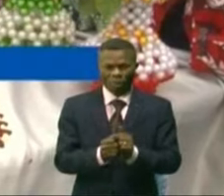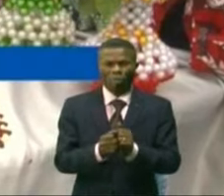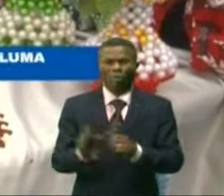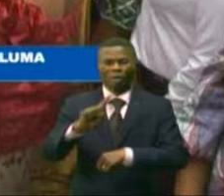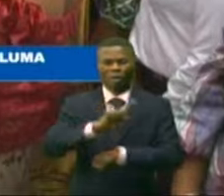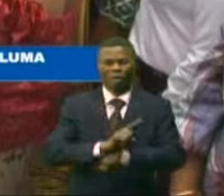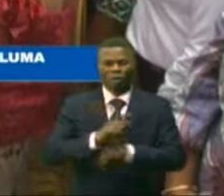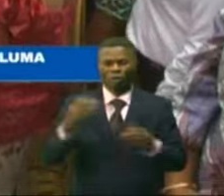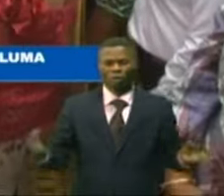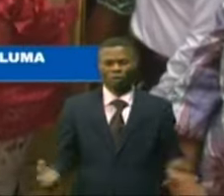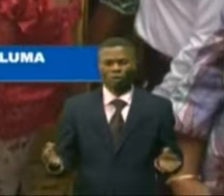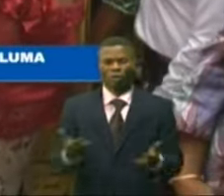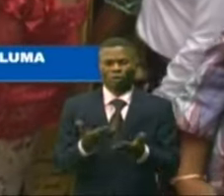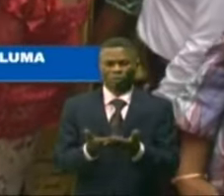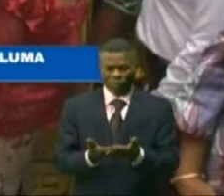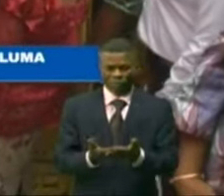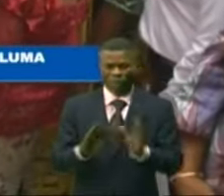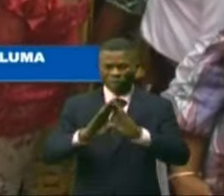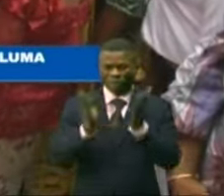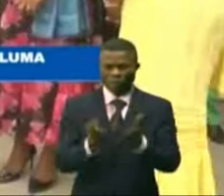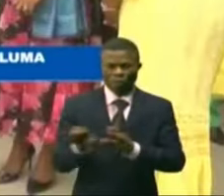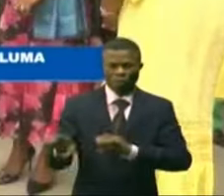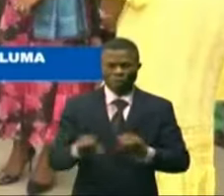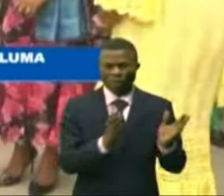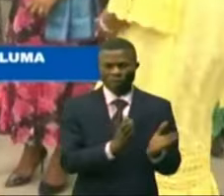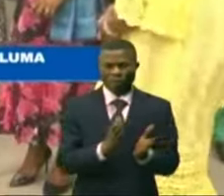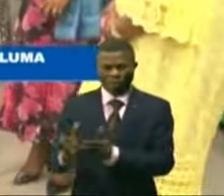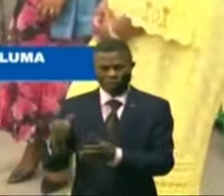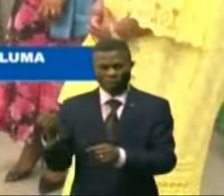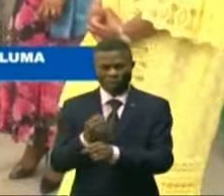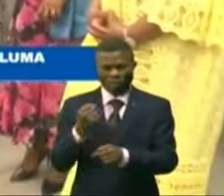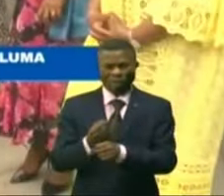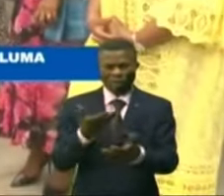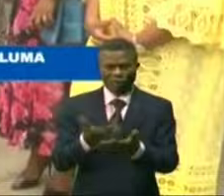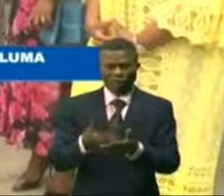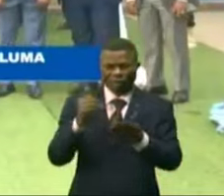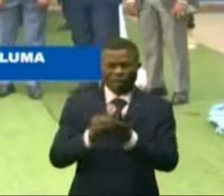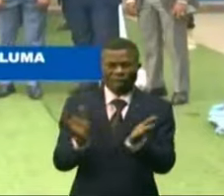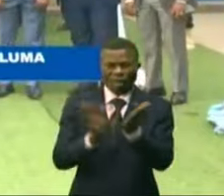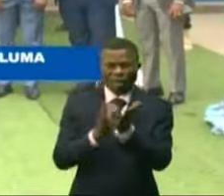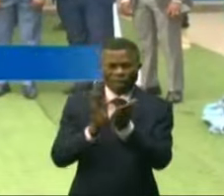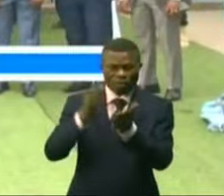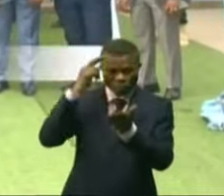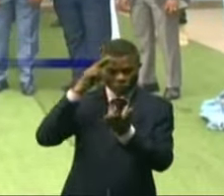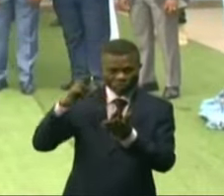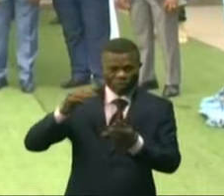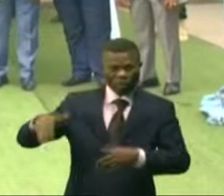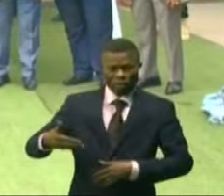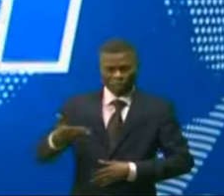au regard de leur réalisation en matière de couture et autres domaines.